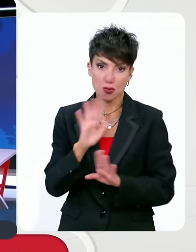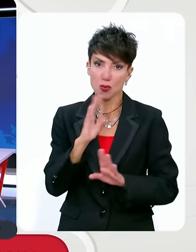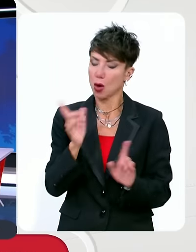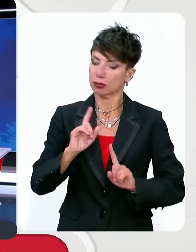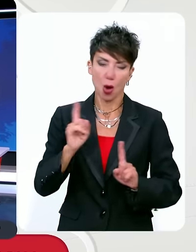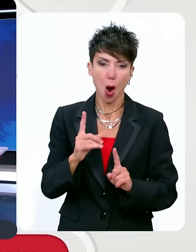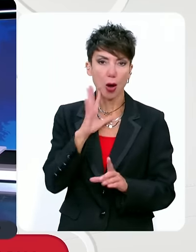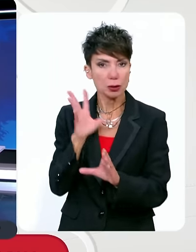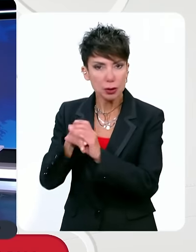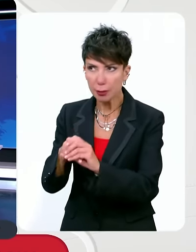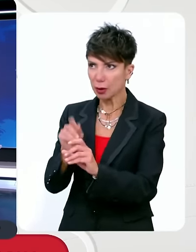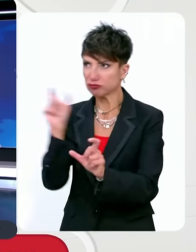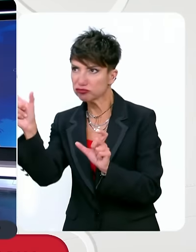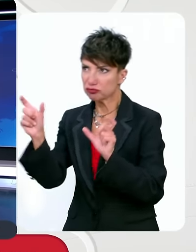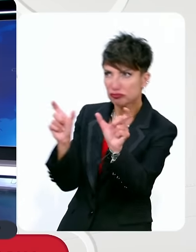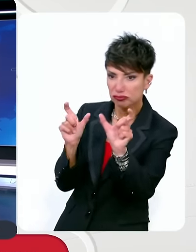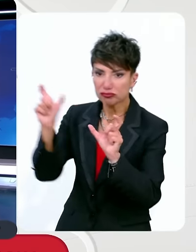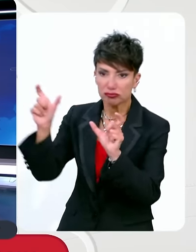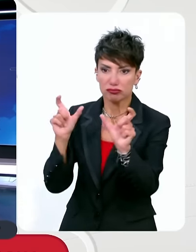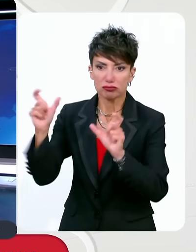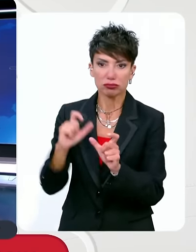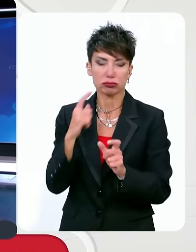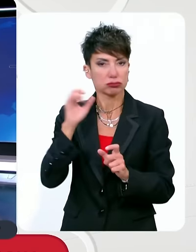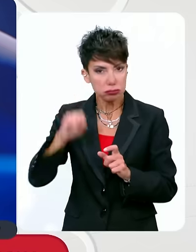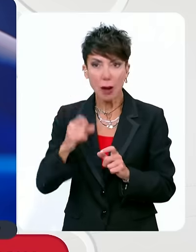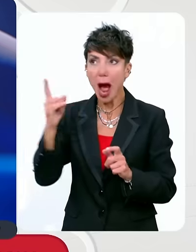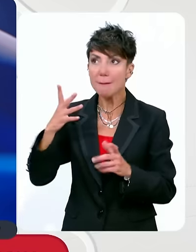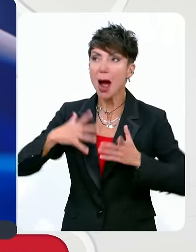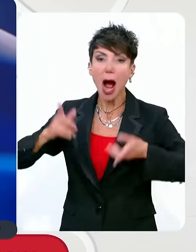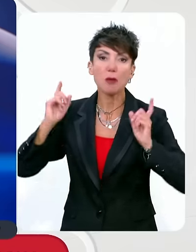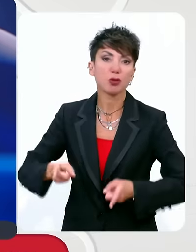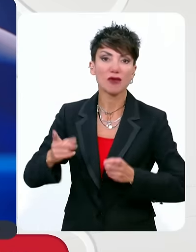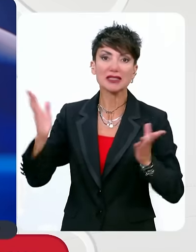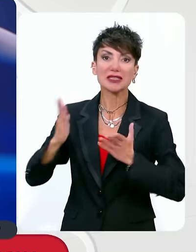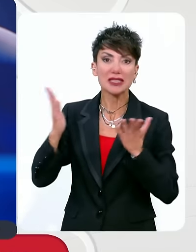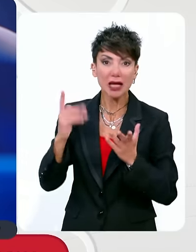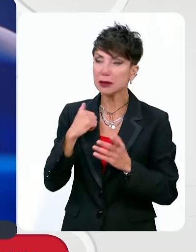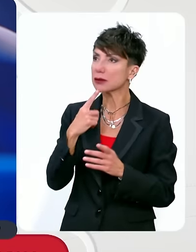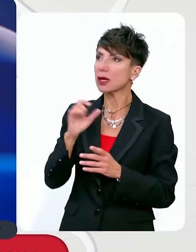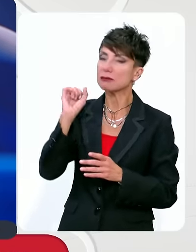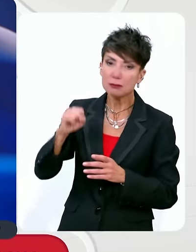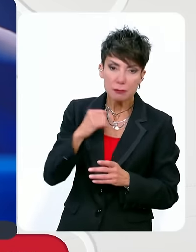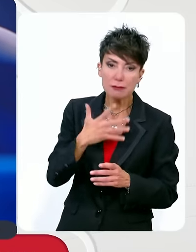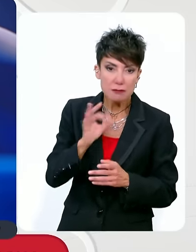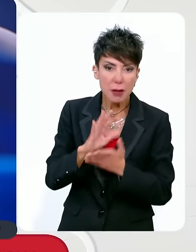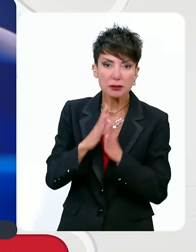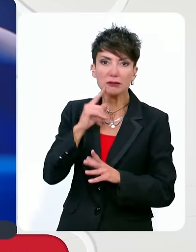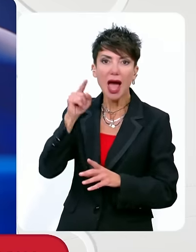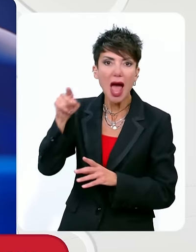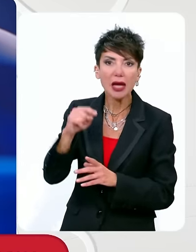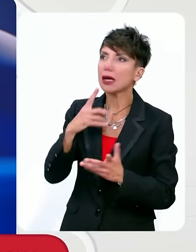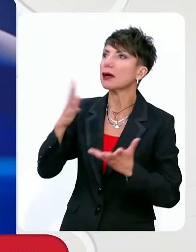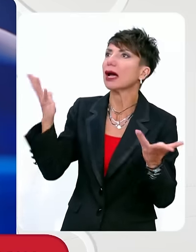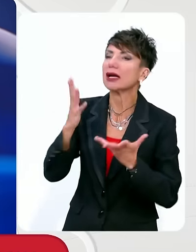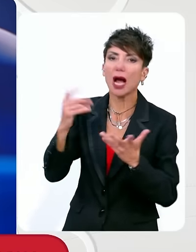κριτές, συμμετέχουμε ενεργά. Και εκεί που διαμορφώνουν οι αποφάσεις, στα κέντρα δηλαδή των αποφάσεων, και εκεί που ανατρέπονται